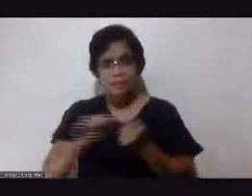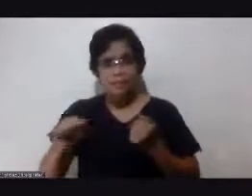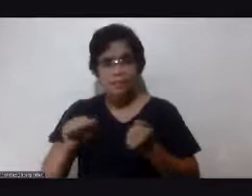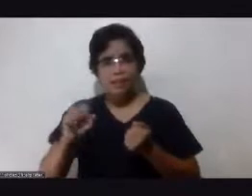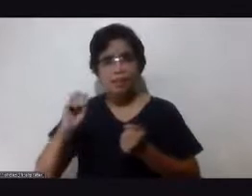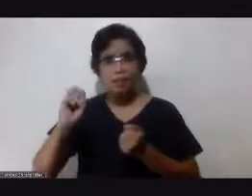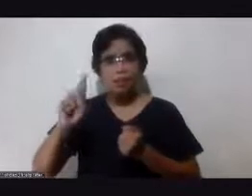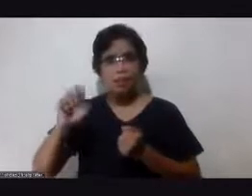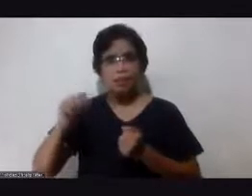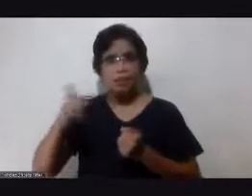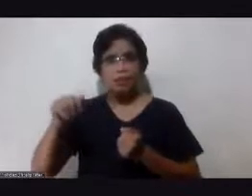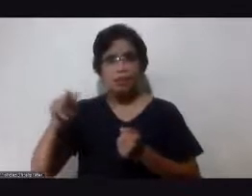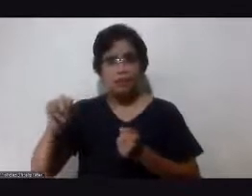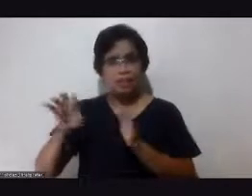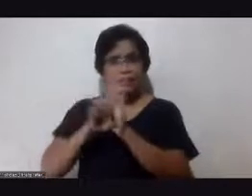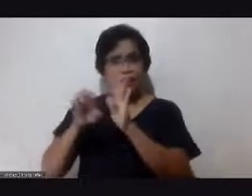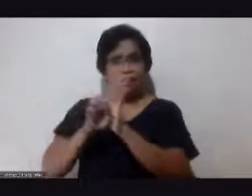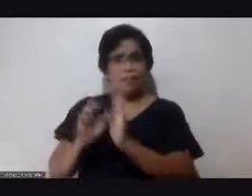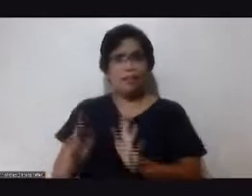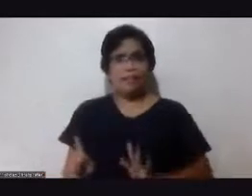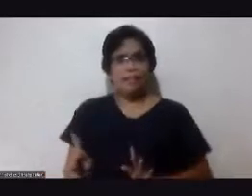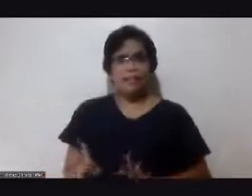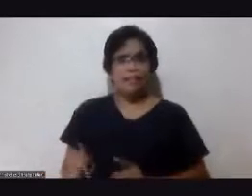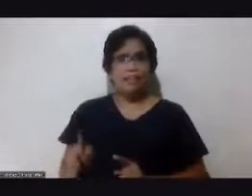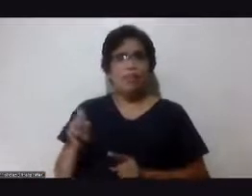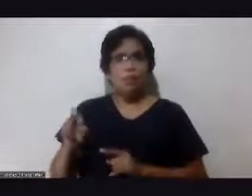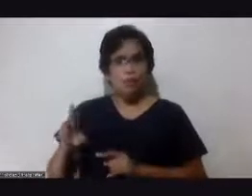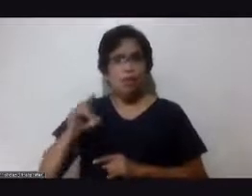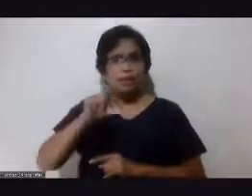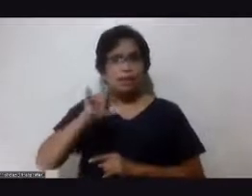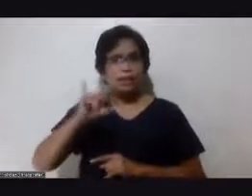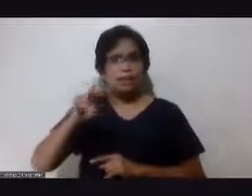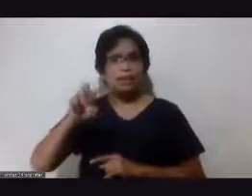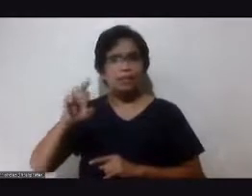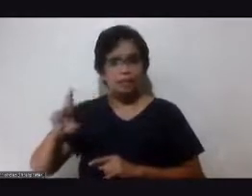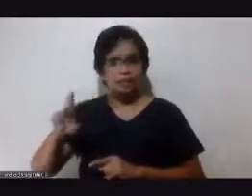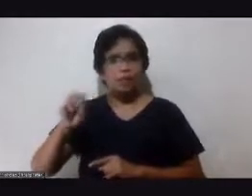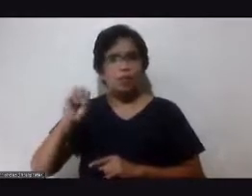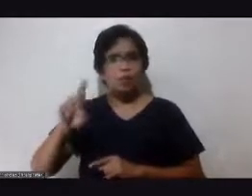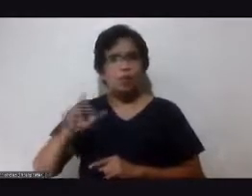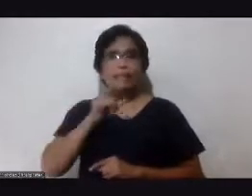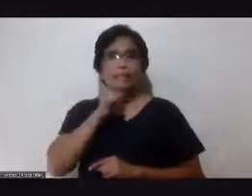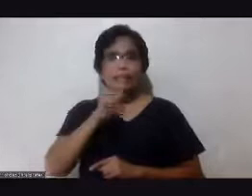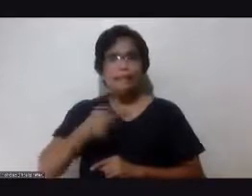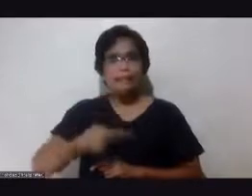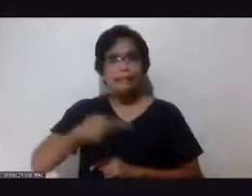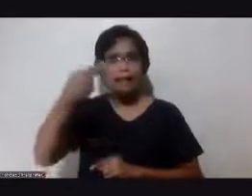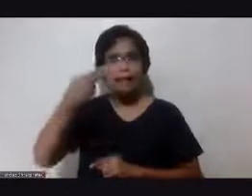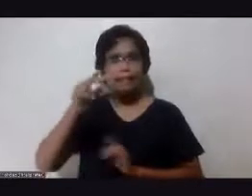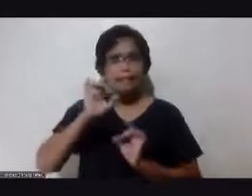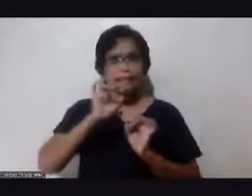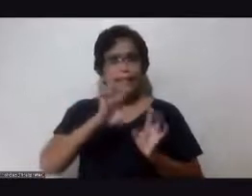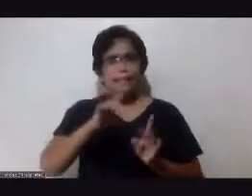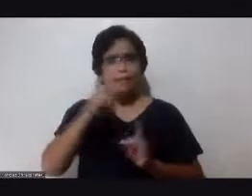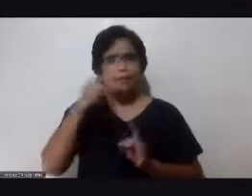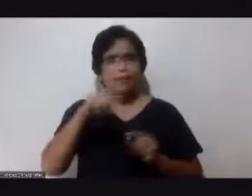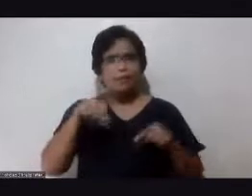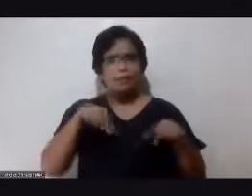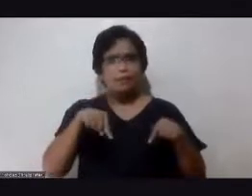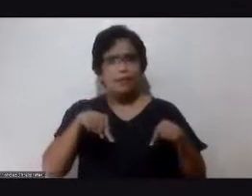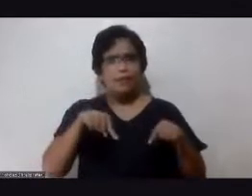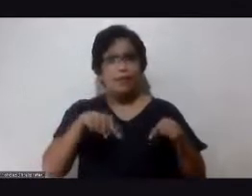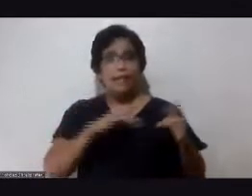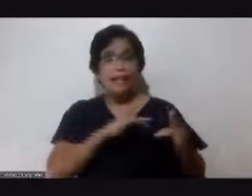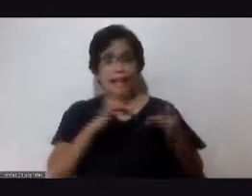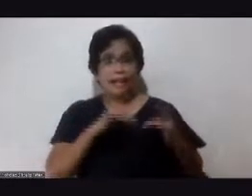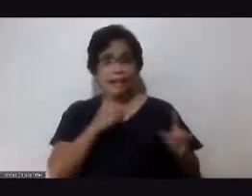or maapektuhan yung liver okay? At hindi tataas ang risk nyo for stroke and heart attack okay?